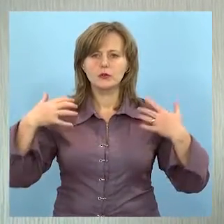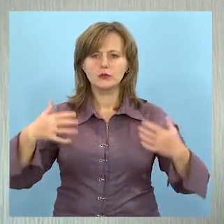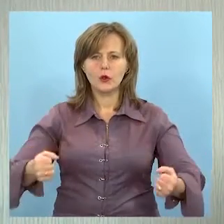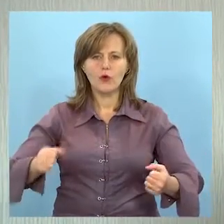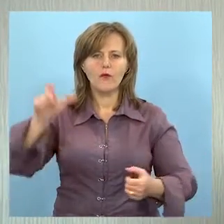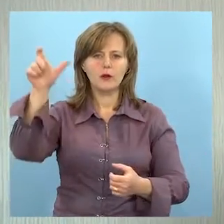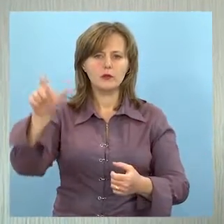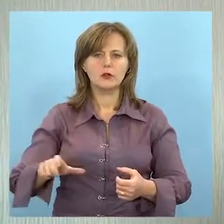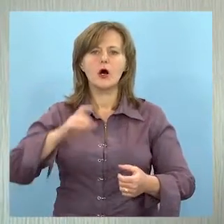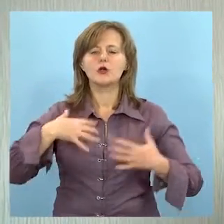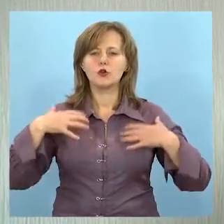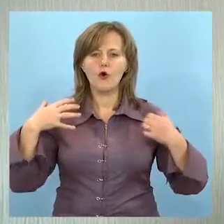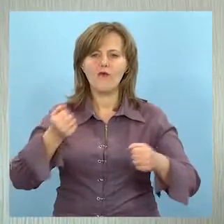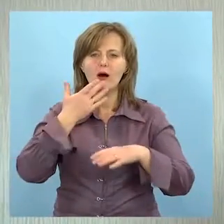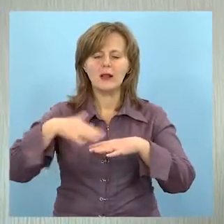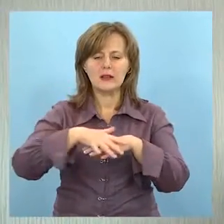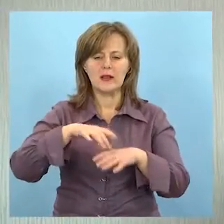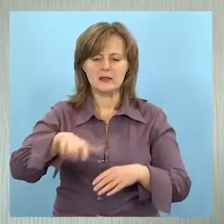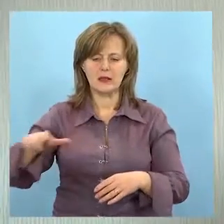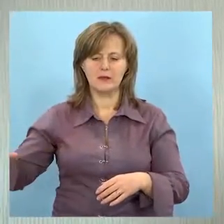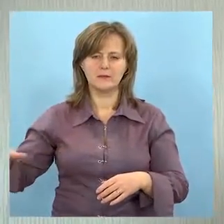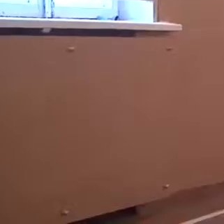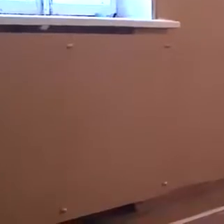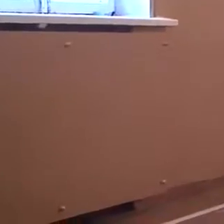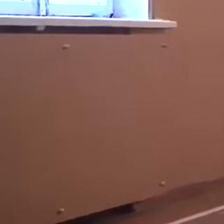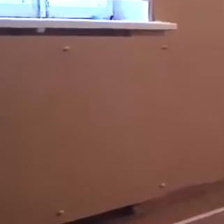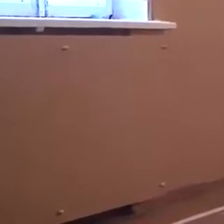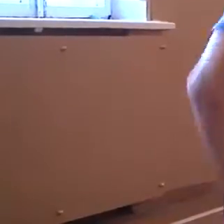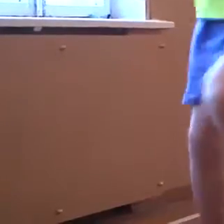ми знаємо, здорова людина, здорова нація.